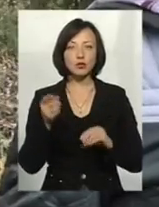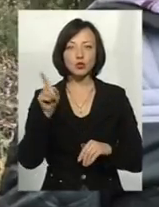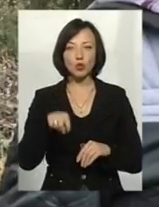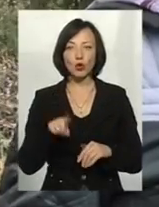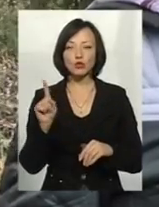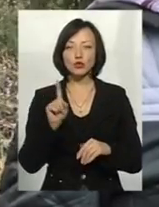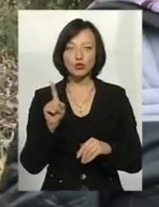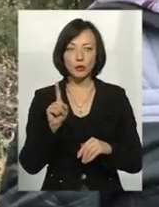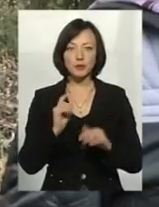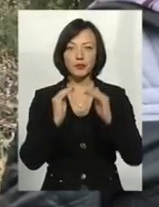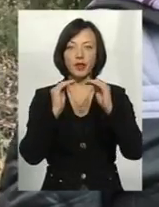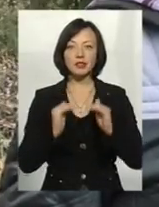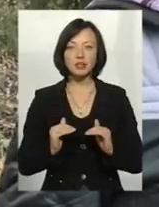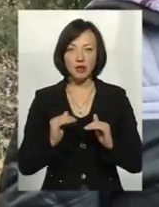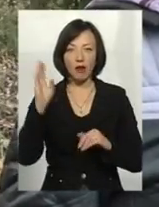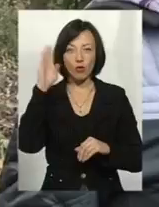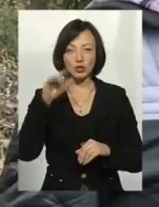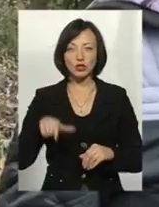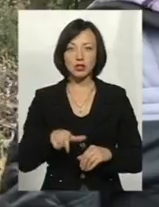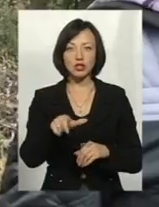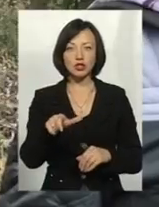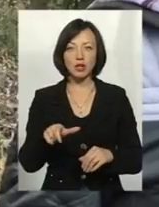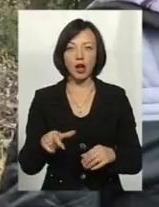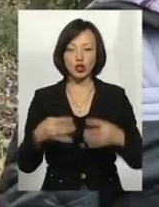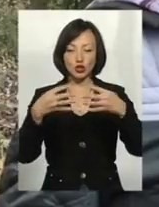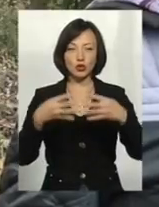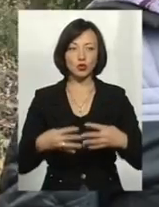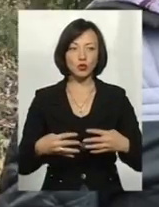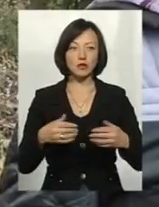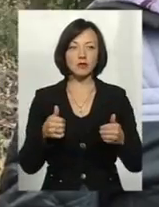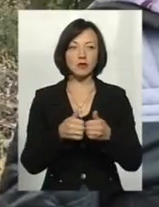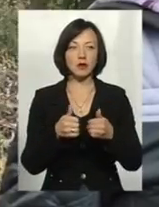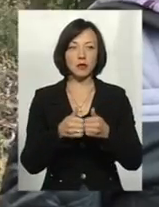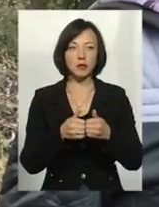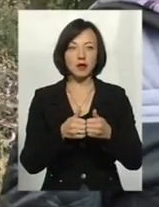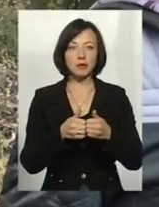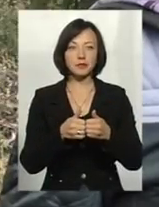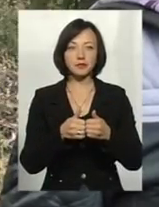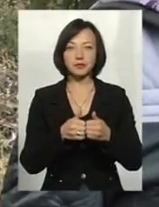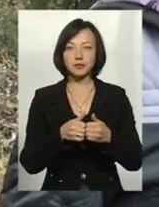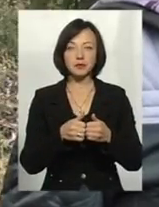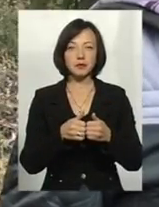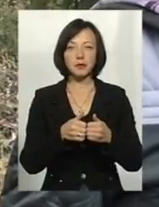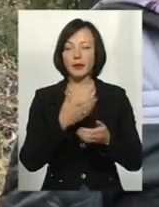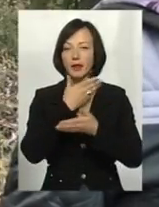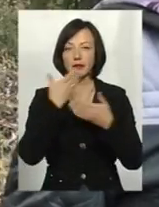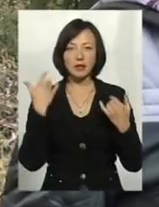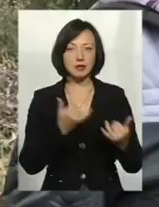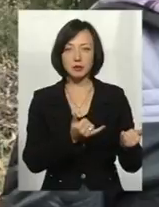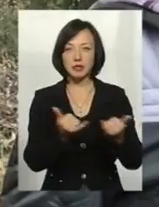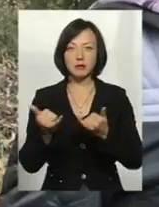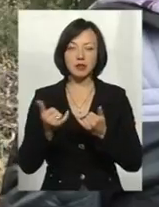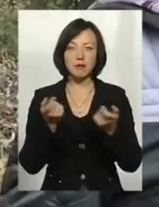низька водність річки зі шлюзів еколого-санітарний попуск практично не забезпечується,